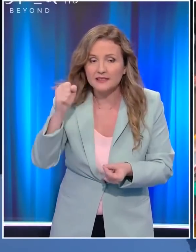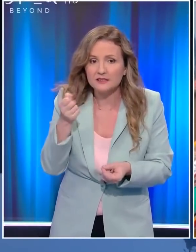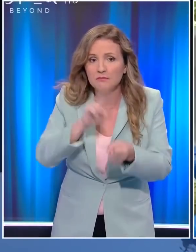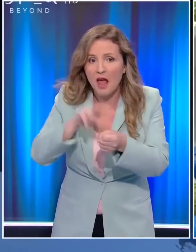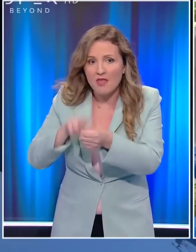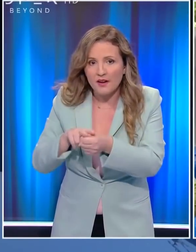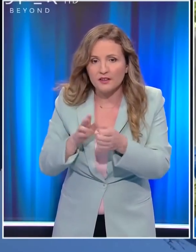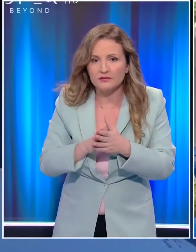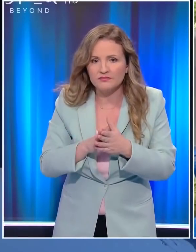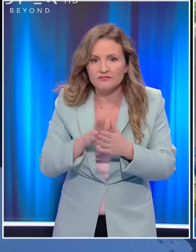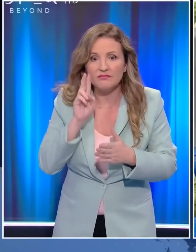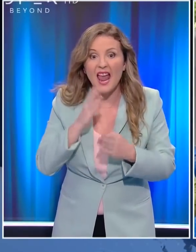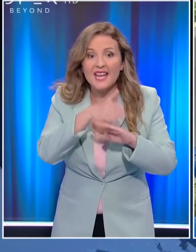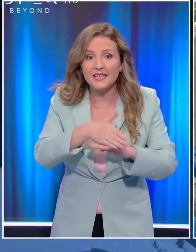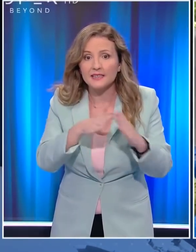επιδρομή.